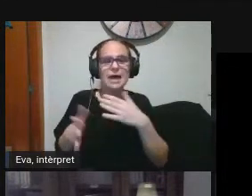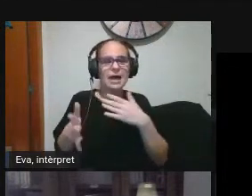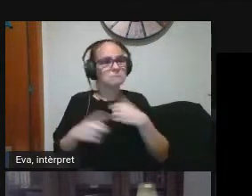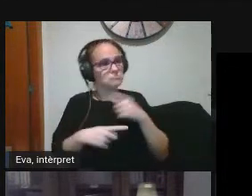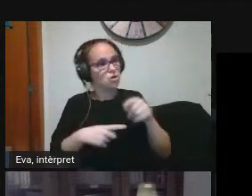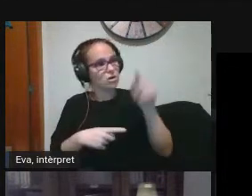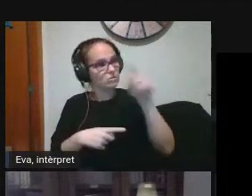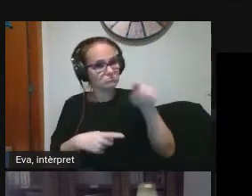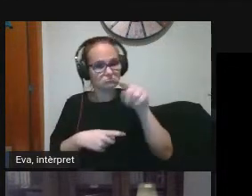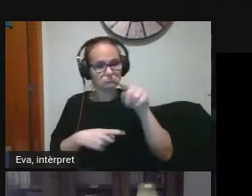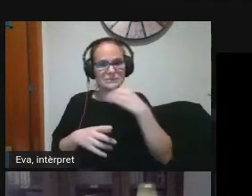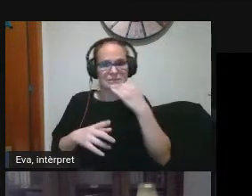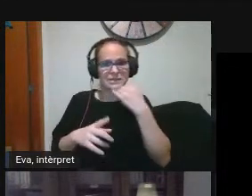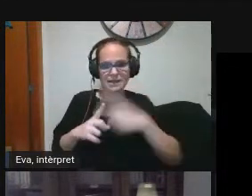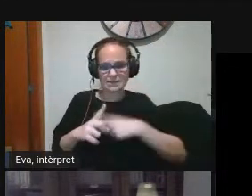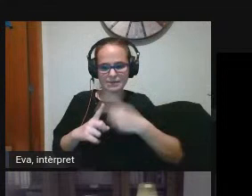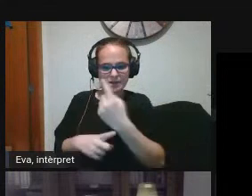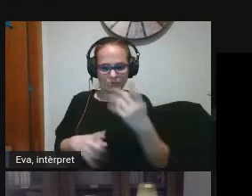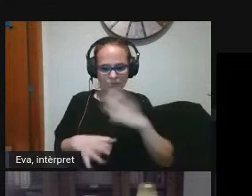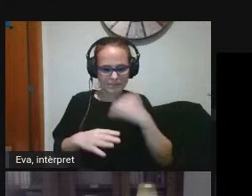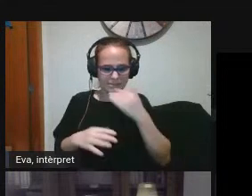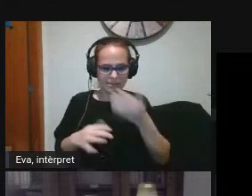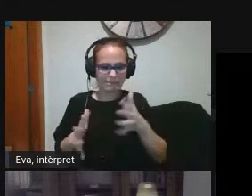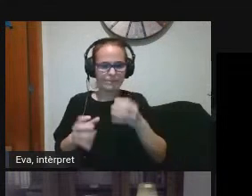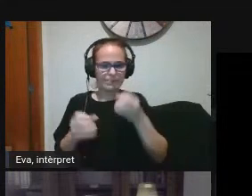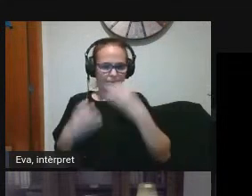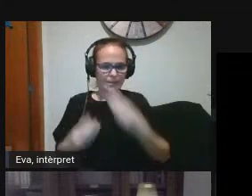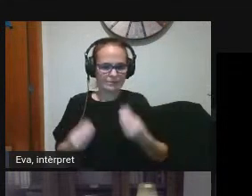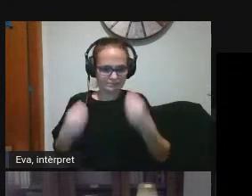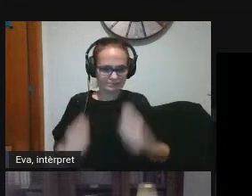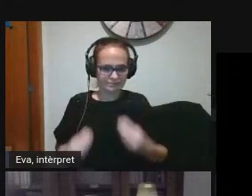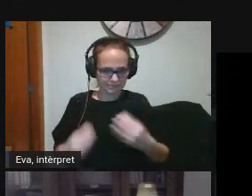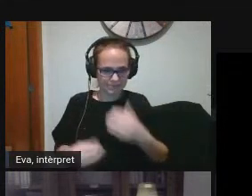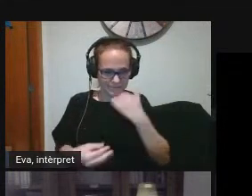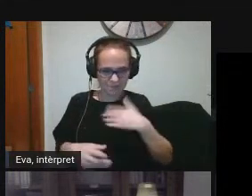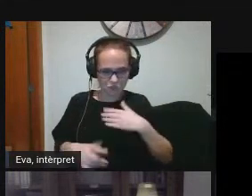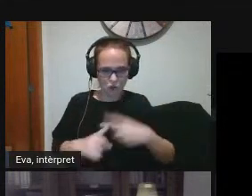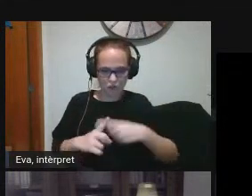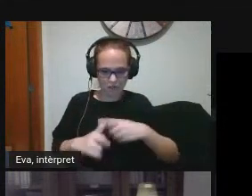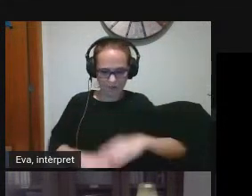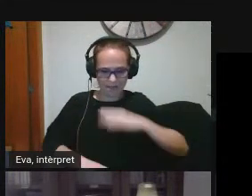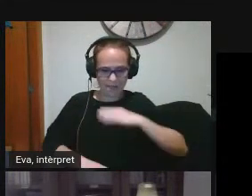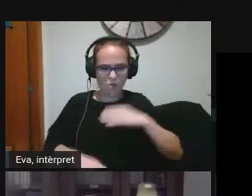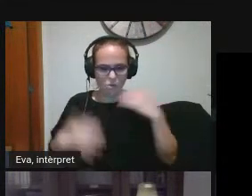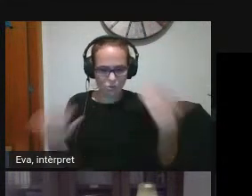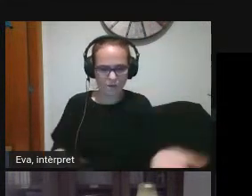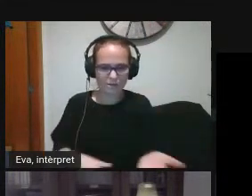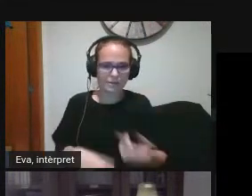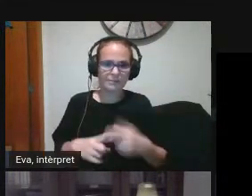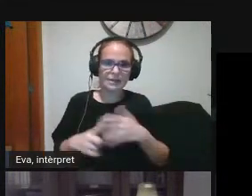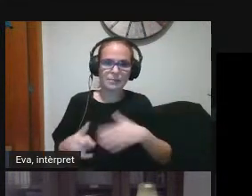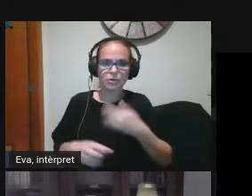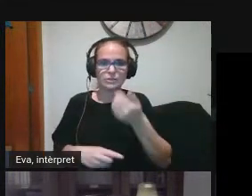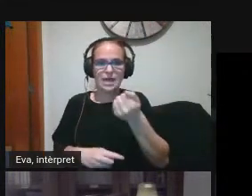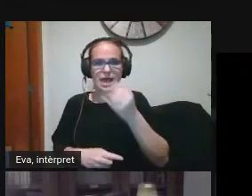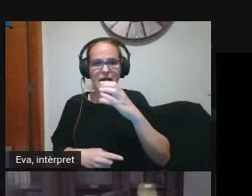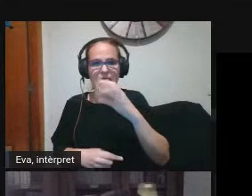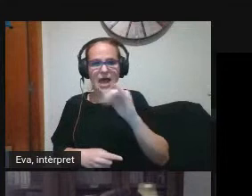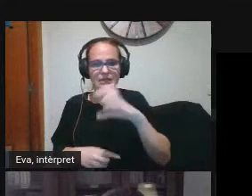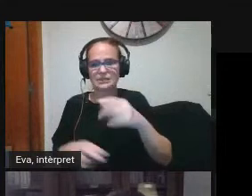i això em pot ajudar realment a situar-me una mica i veure que és possible que instrumentalment en l'àctic doncs jo sigui